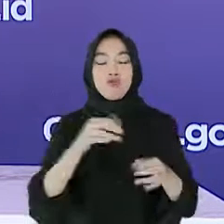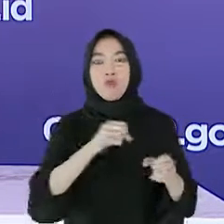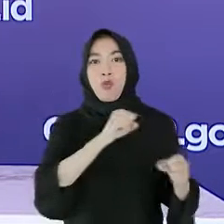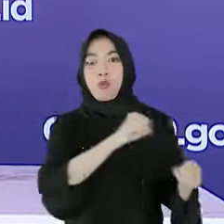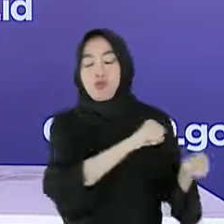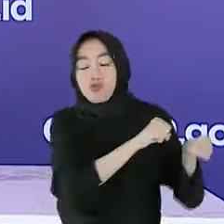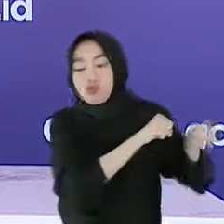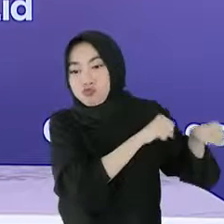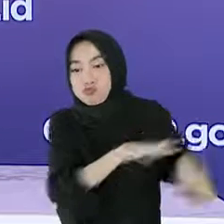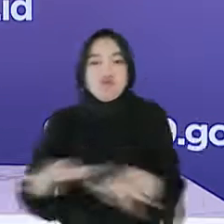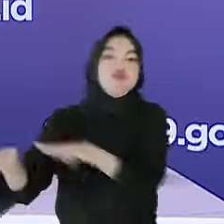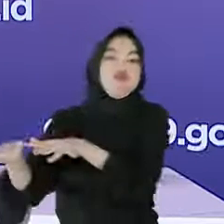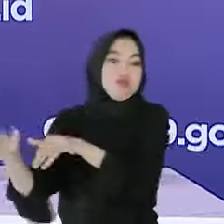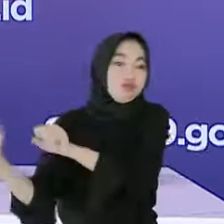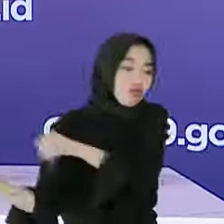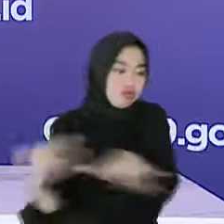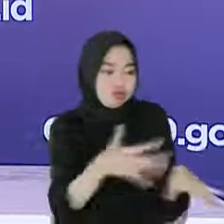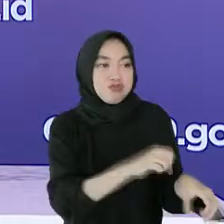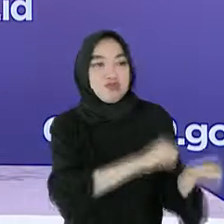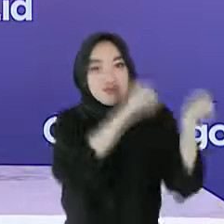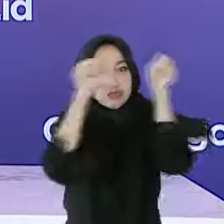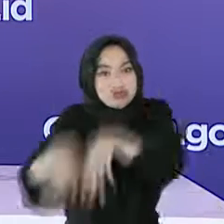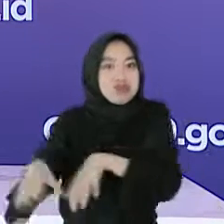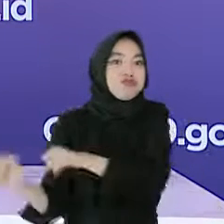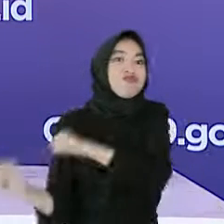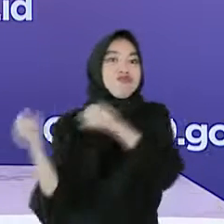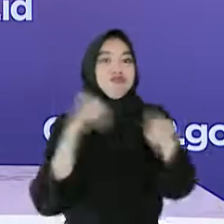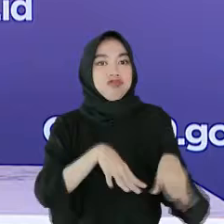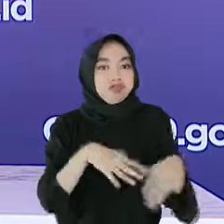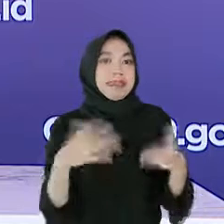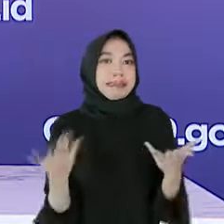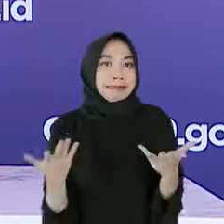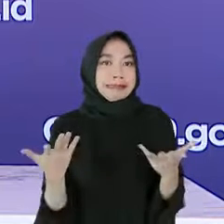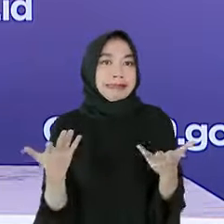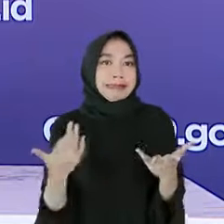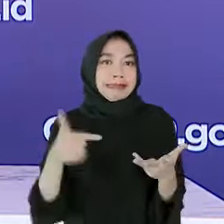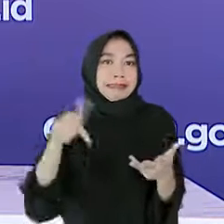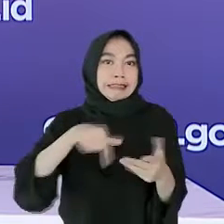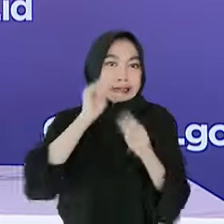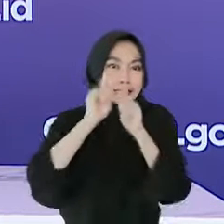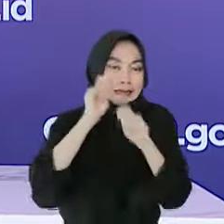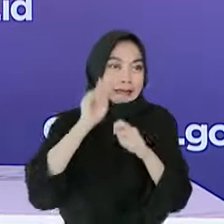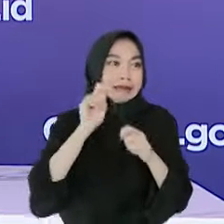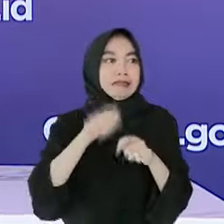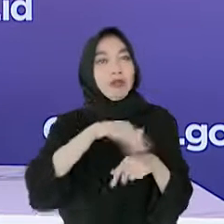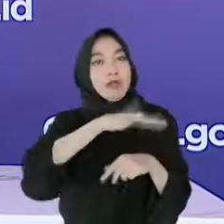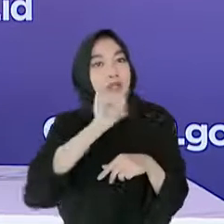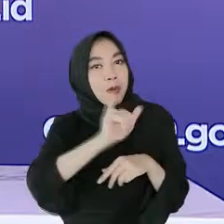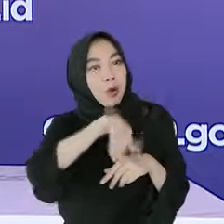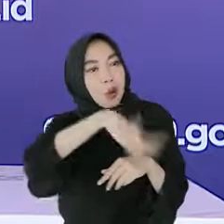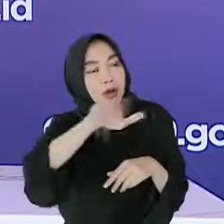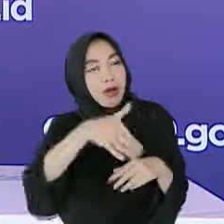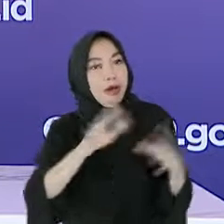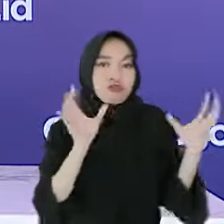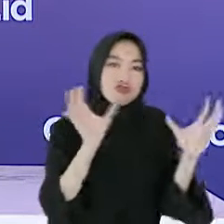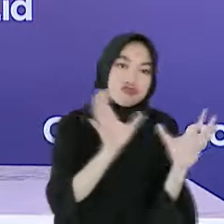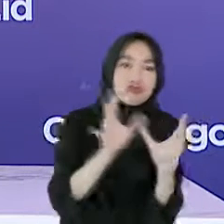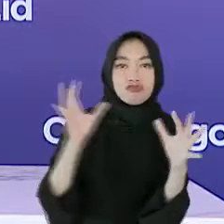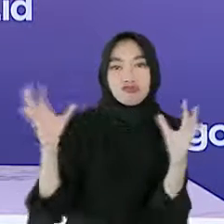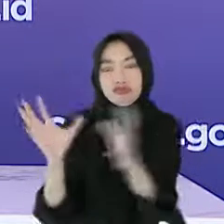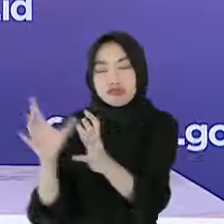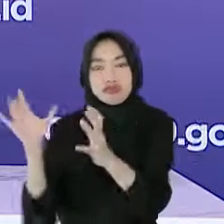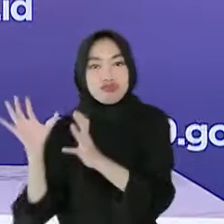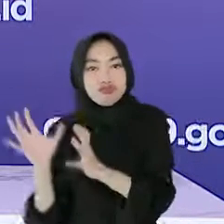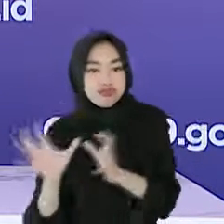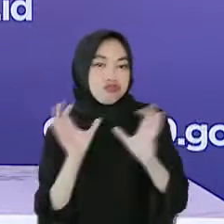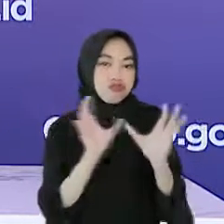aktivitas sosial ekonomi. Masyarakat cenderung berkumpul, bertemu dengan keluarga dan berpergian pada